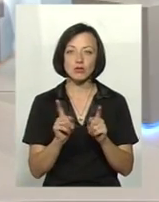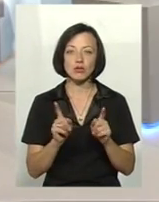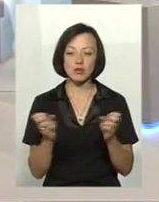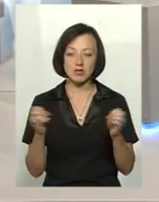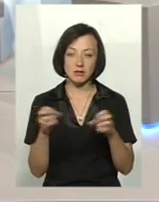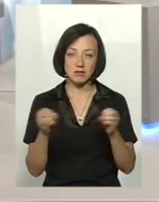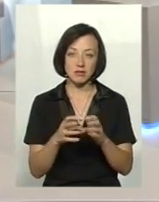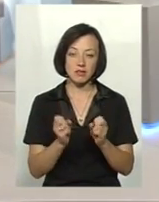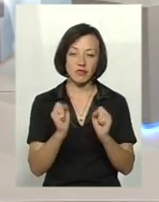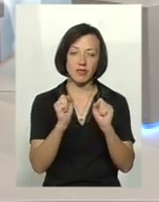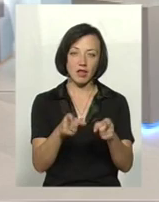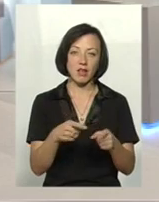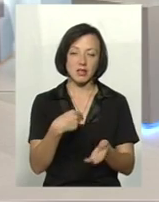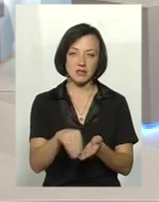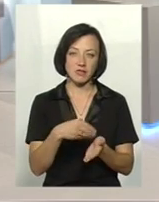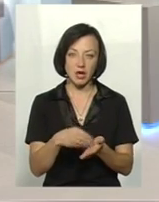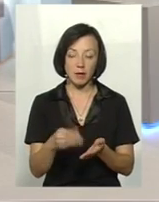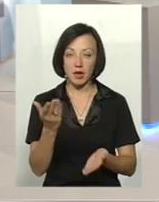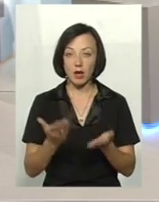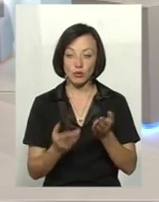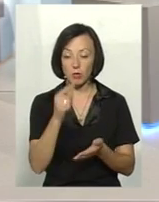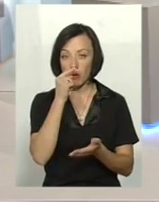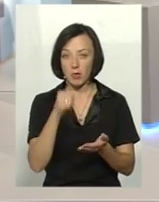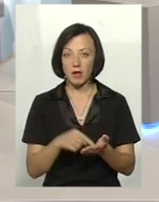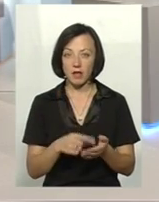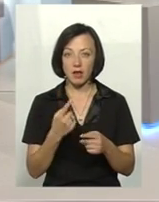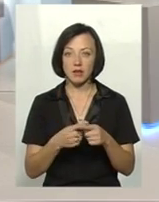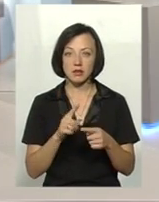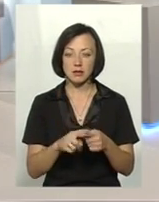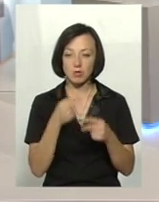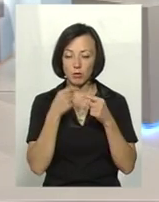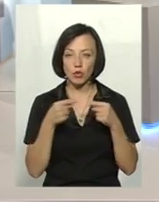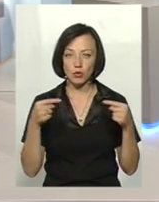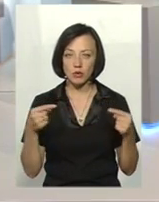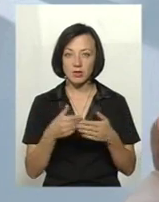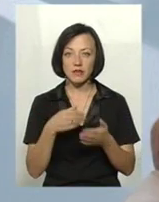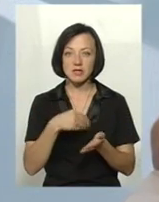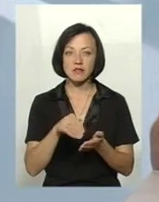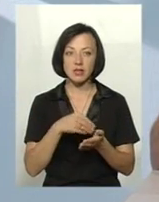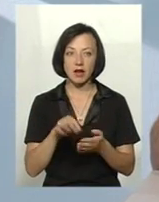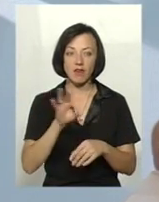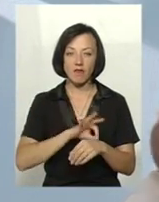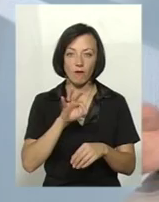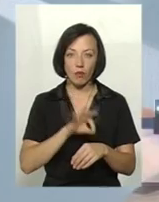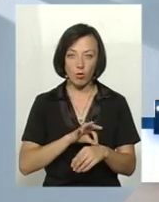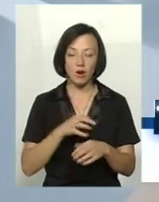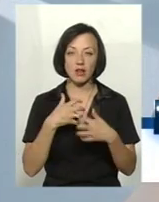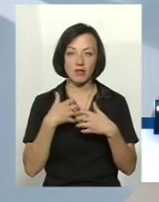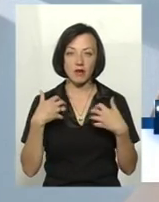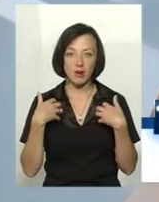скинули, і віддали свиням. Якщо туди попадають продукти від свинини, які від хворих тварин,